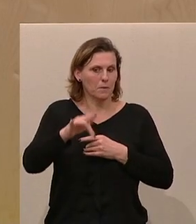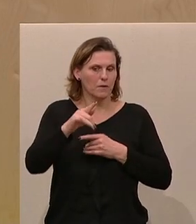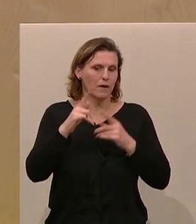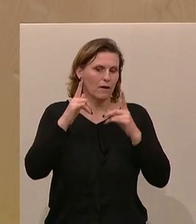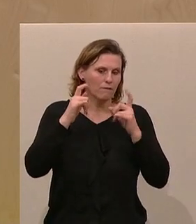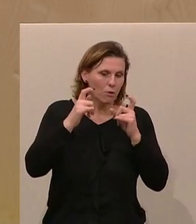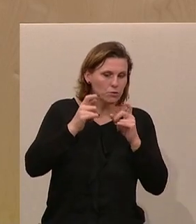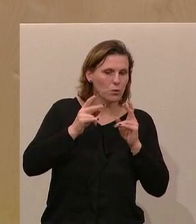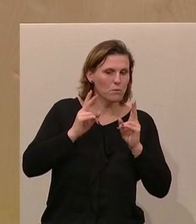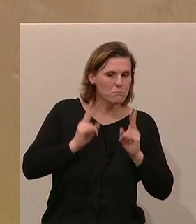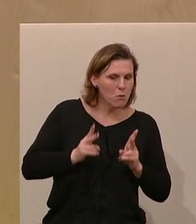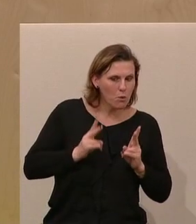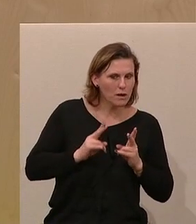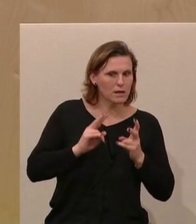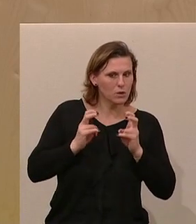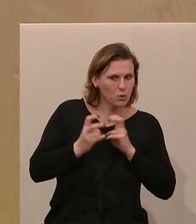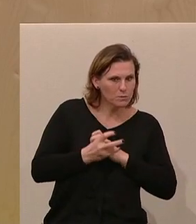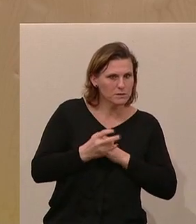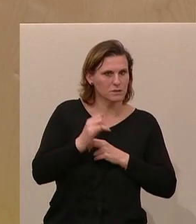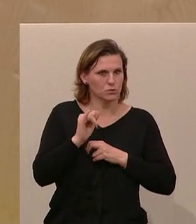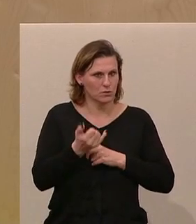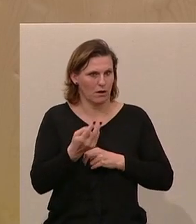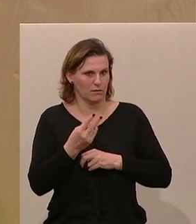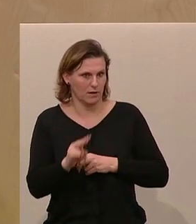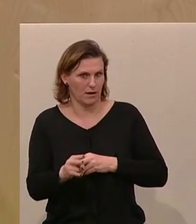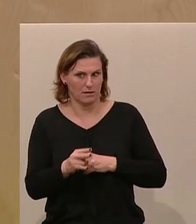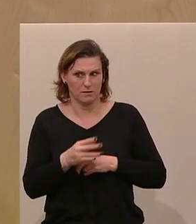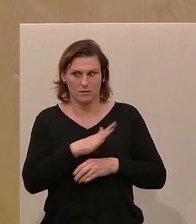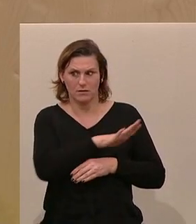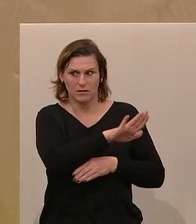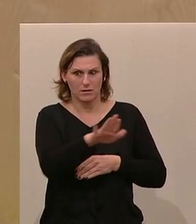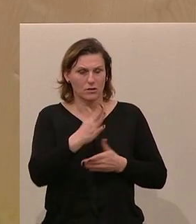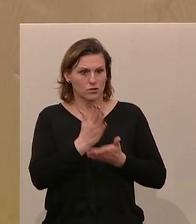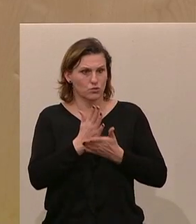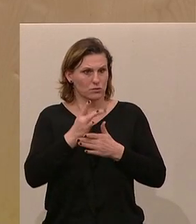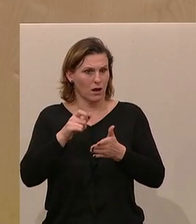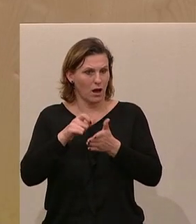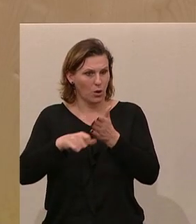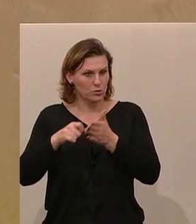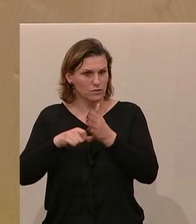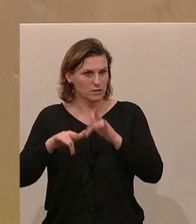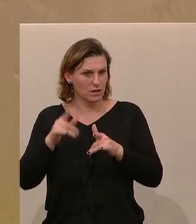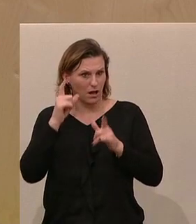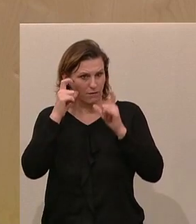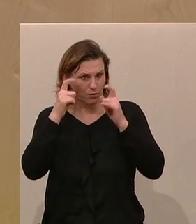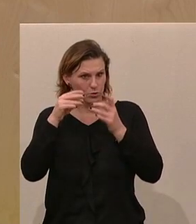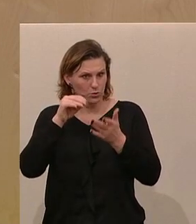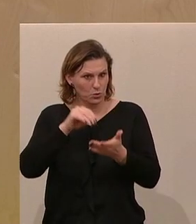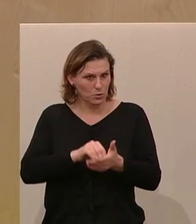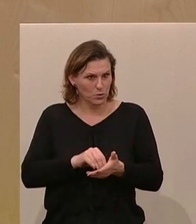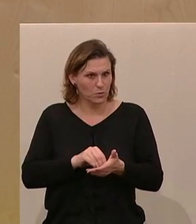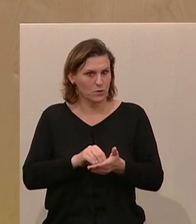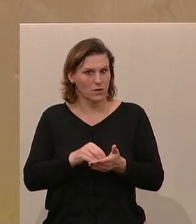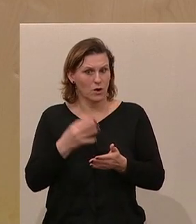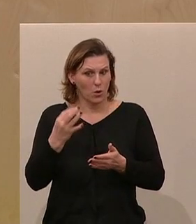hier machbar ist und umsetzbar ist. Ich glaube, Sie alle werden Ausweise haben, wo Fotos drauf sind. Das heißt,